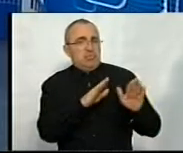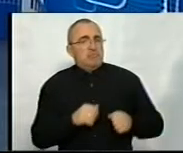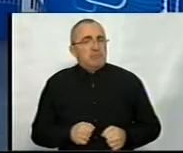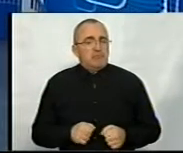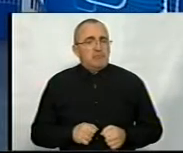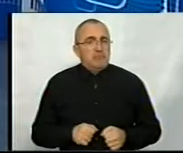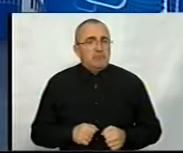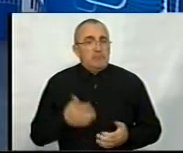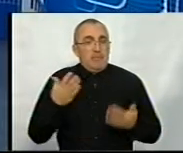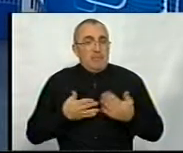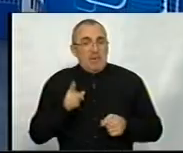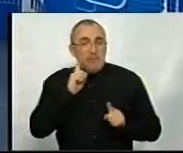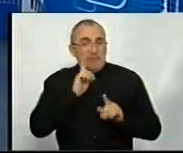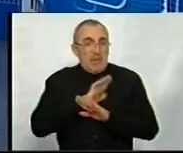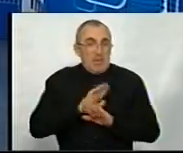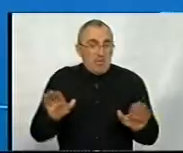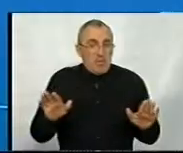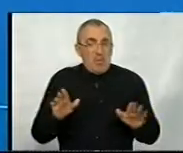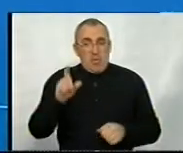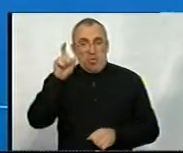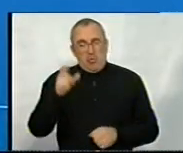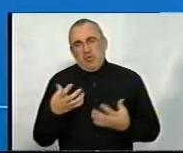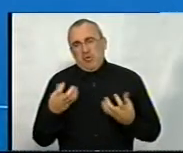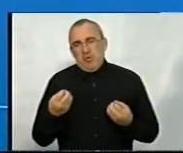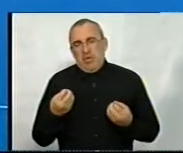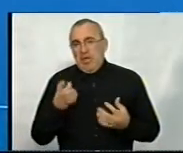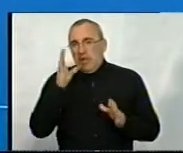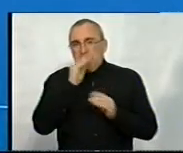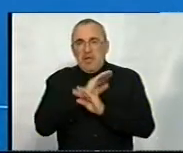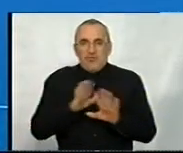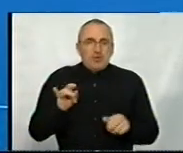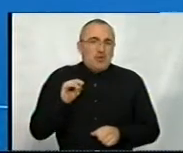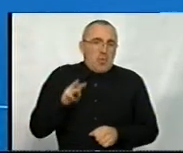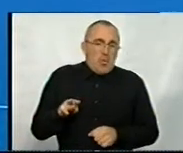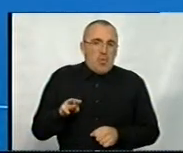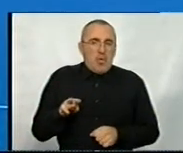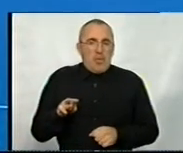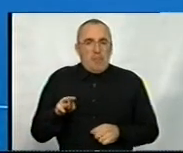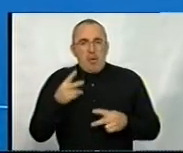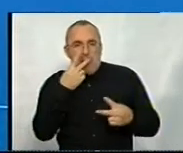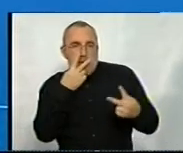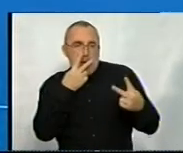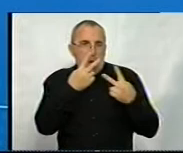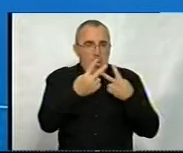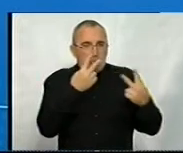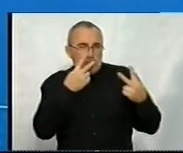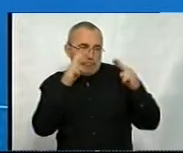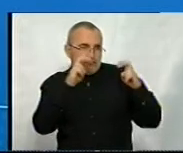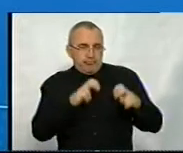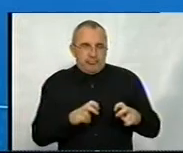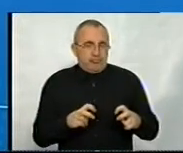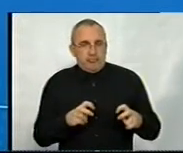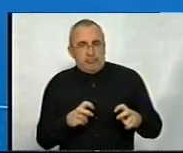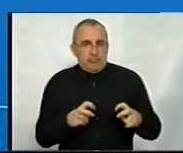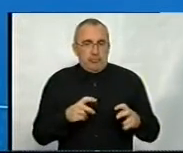Якщо дискомфорт виникає, наприклад, люди ще не встигли якимось чином розведіти один одного, бо